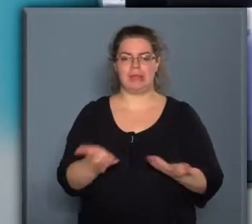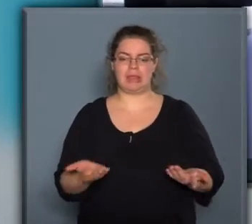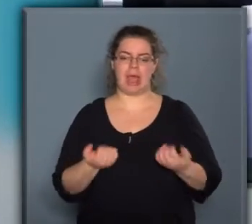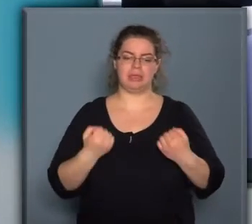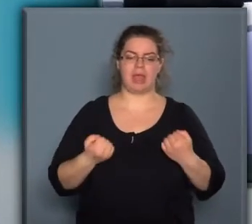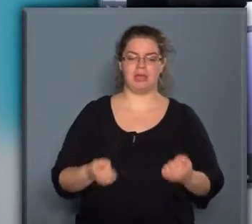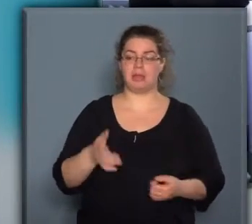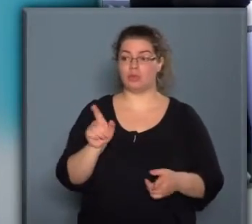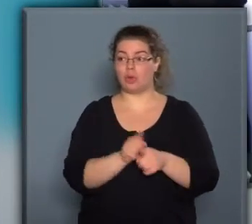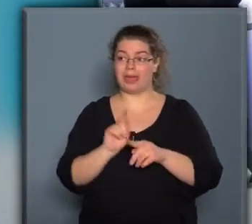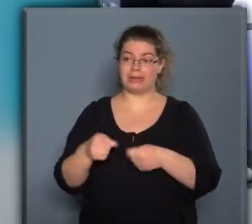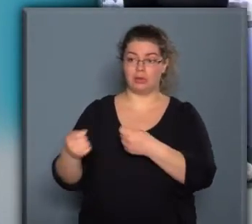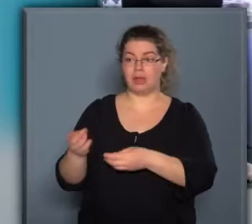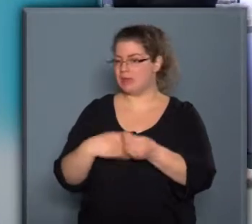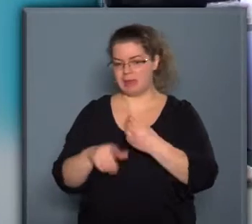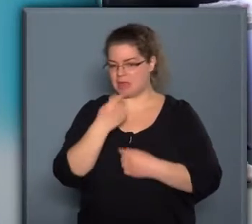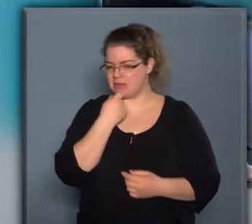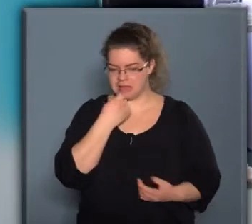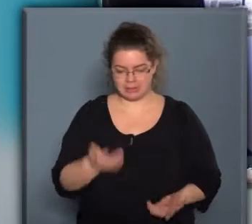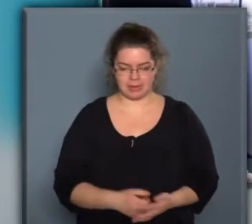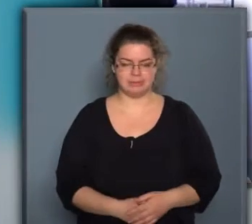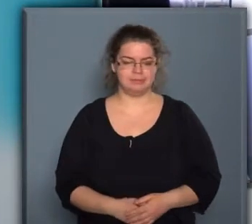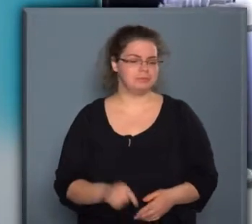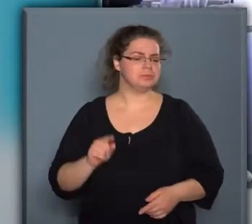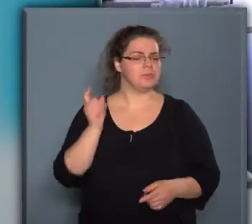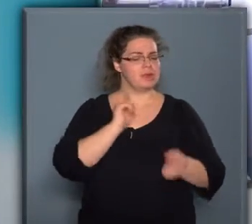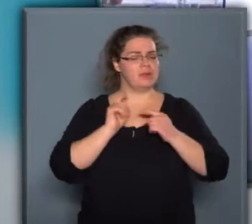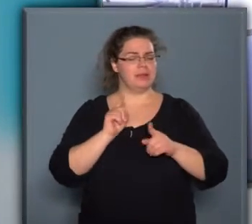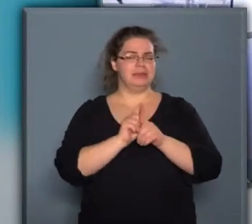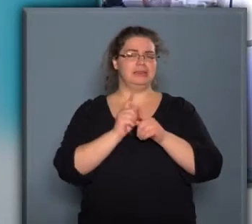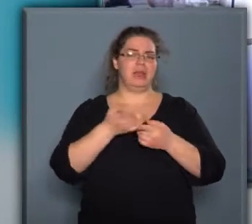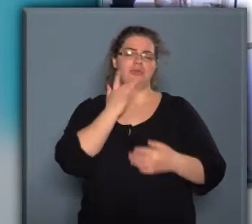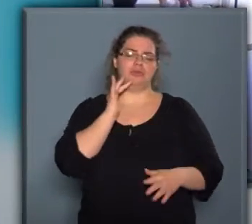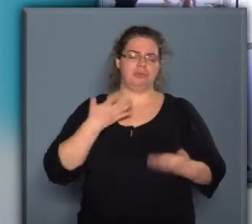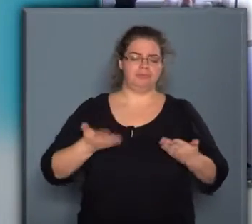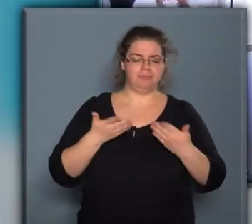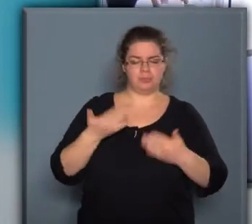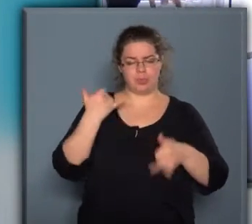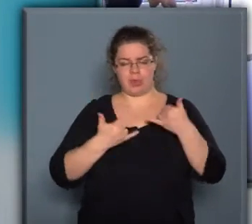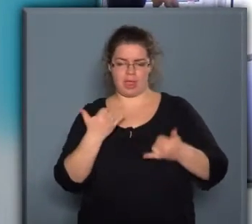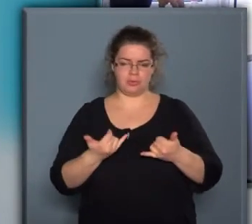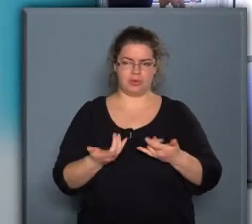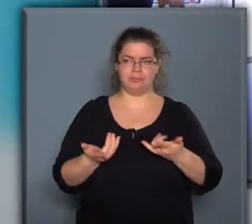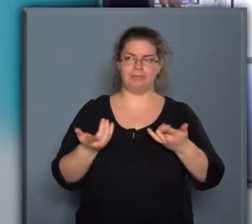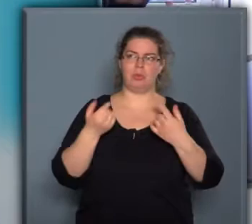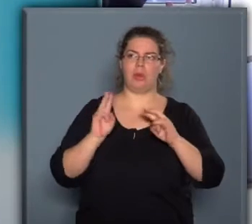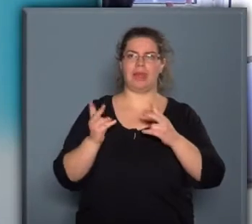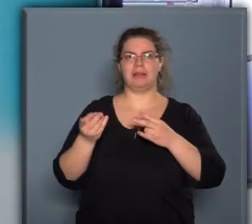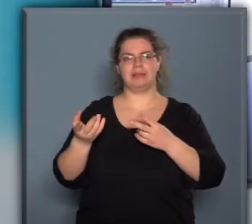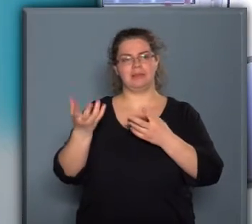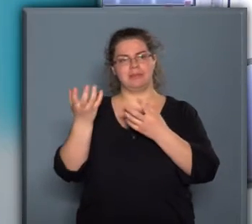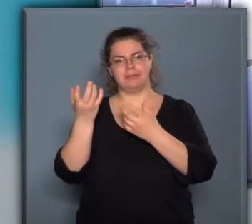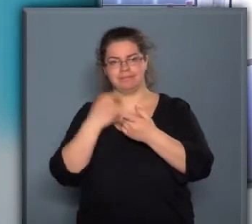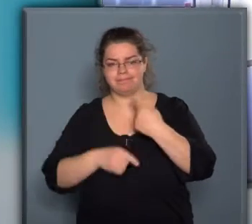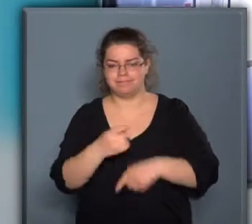unokáknak is odaadni, mert már nem nagyon eszik meg. Ön szerint levonható egy ilyen süt-sütő verseny révén az a konzekvencia,